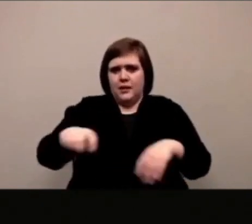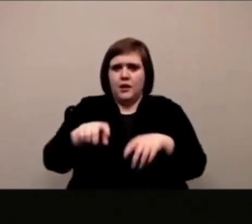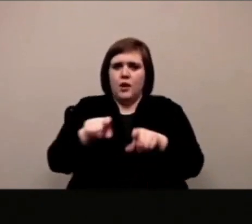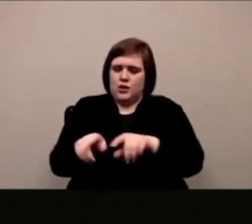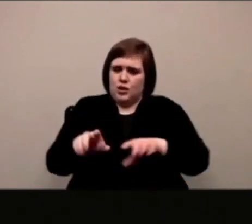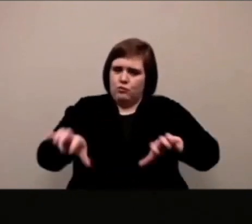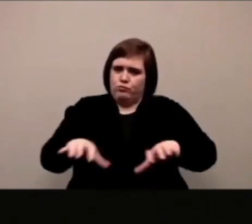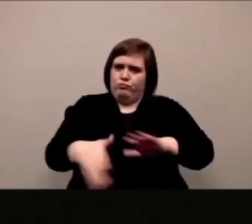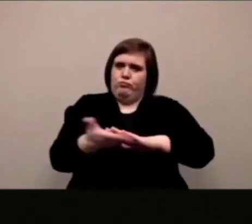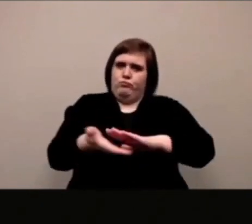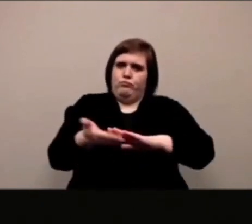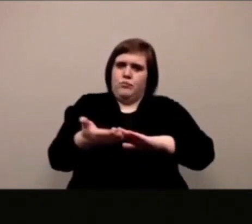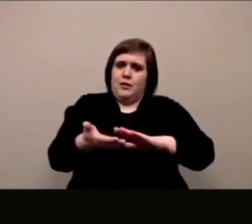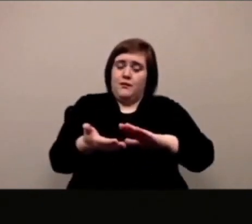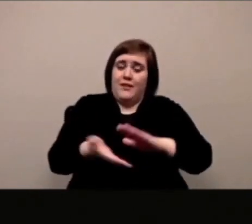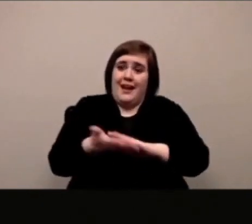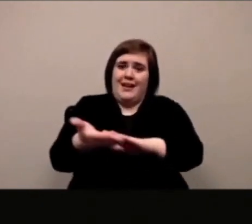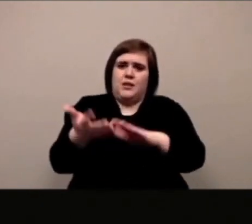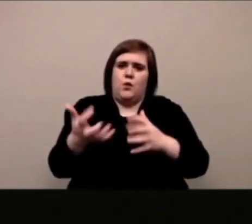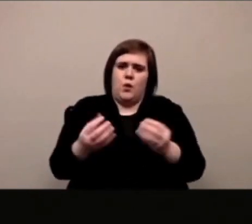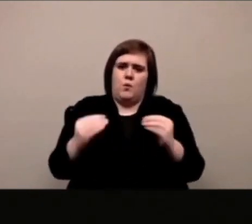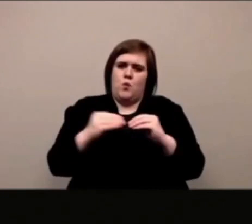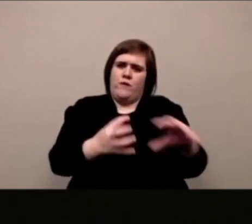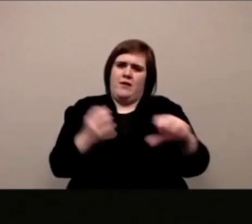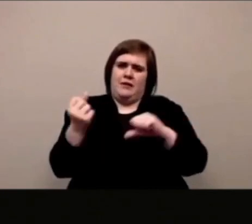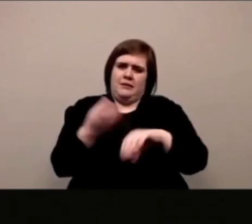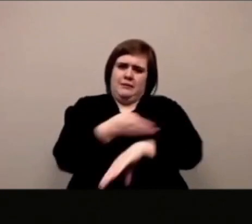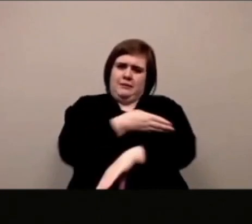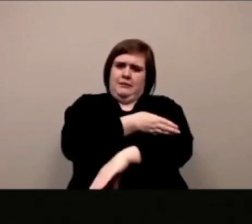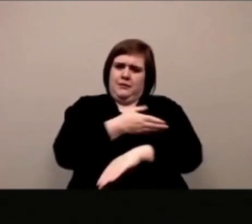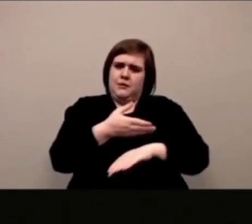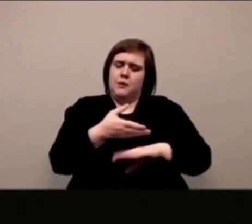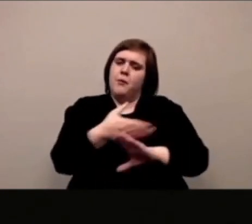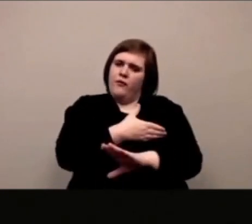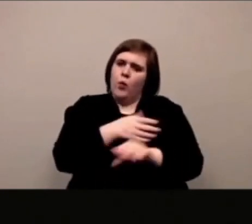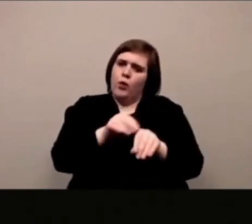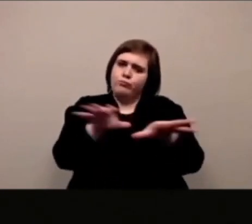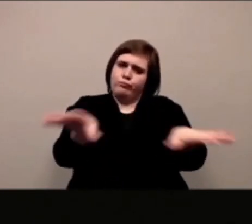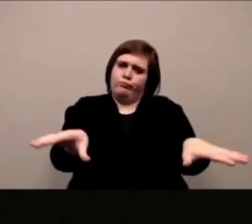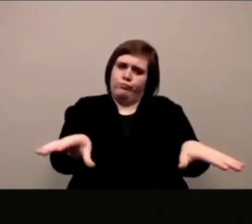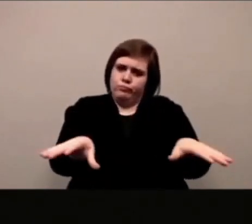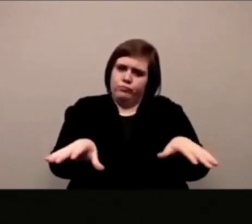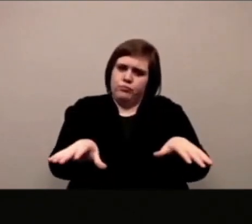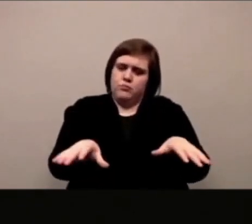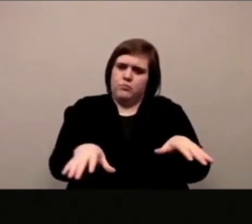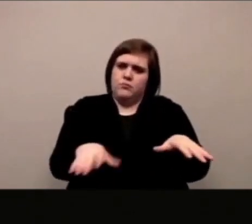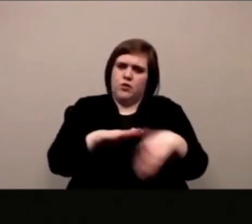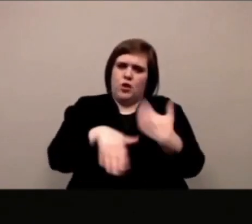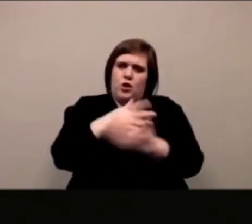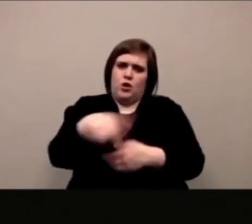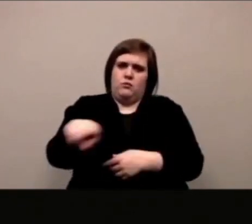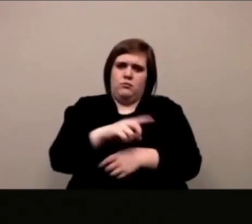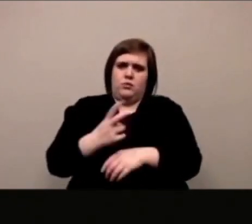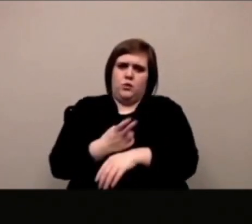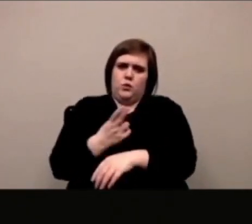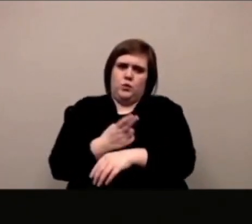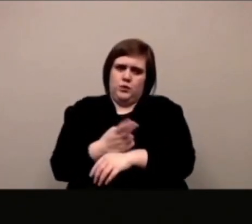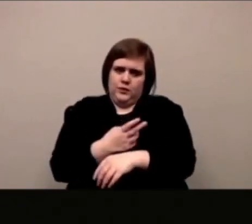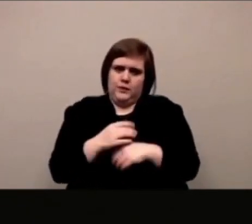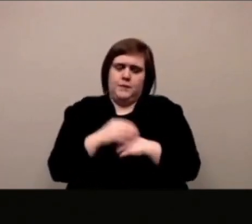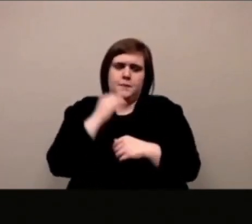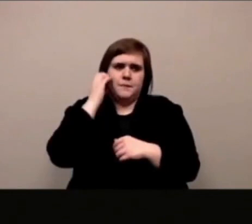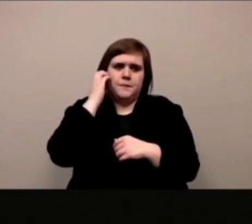per tutti ma la disponibilità non sempre è perfetta ci sono ancora dei problemi per vedere